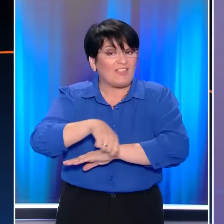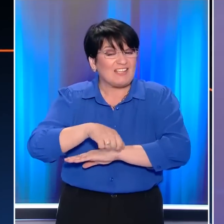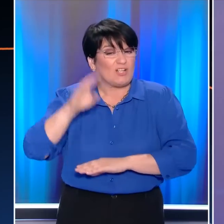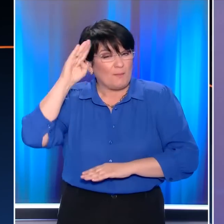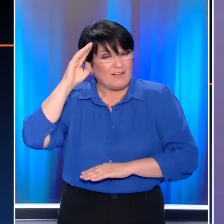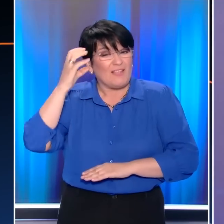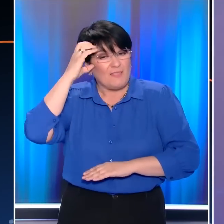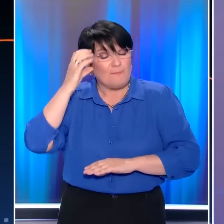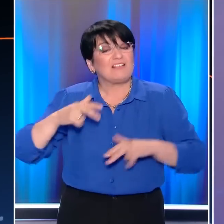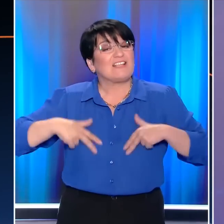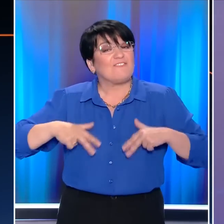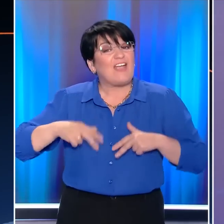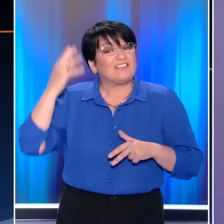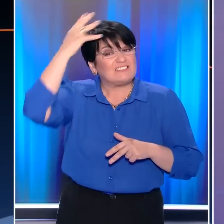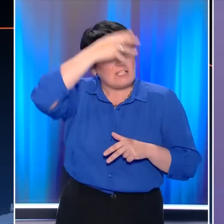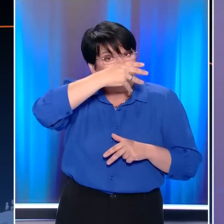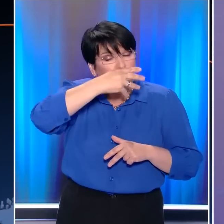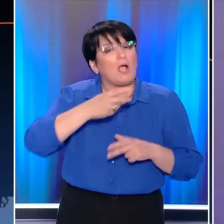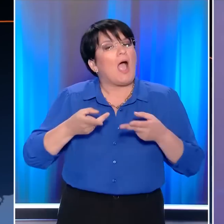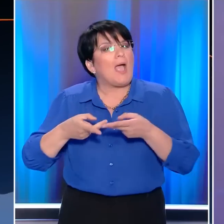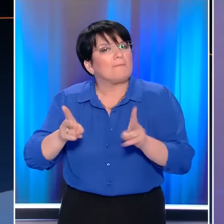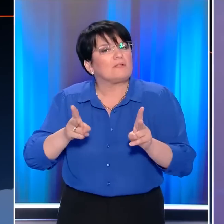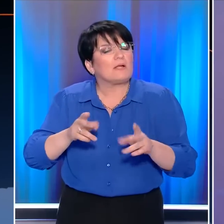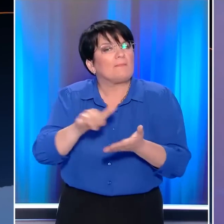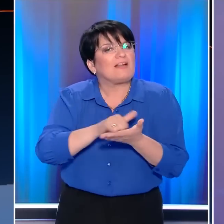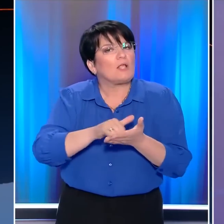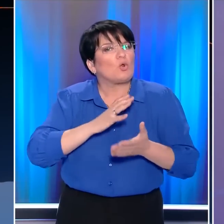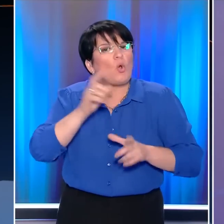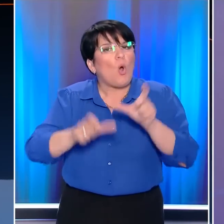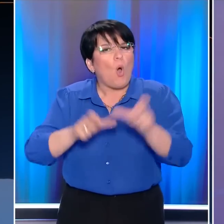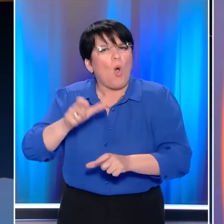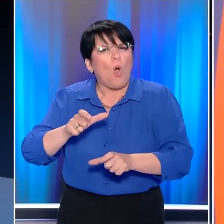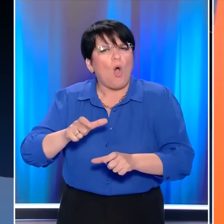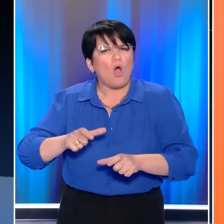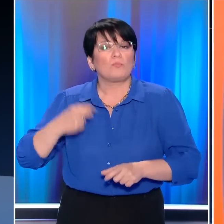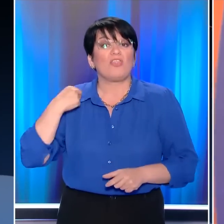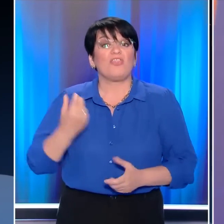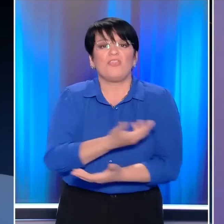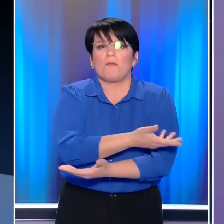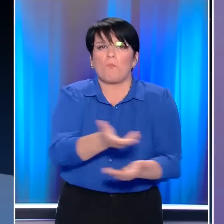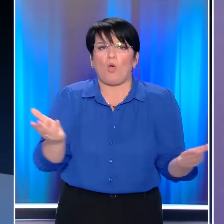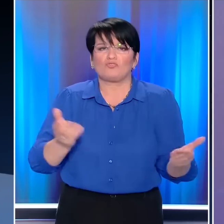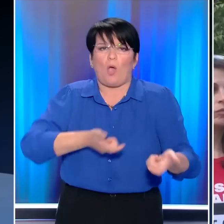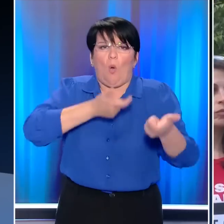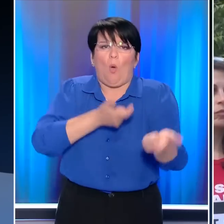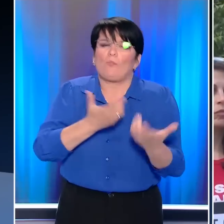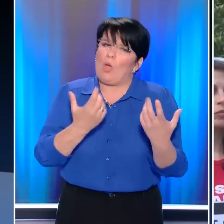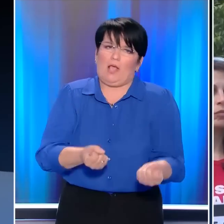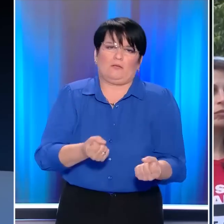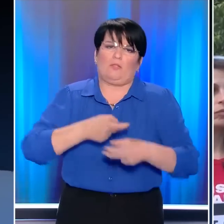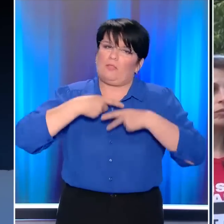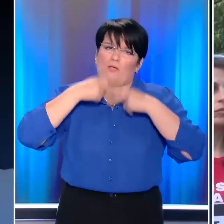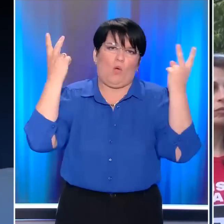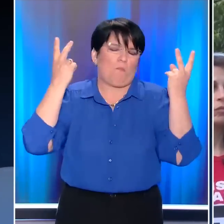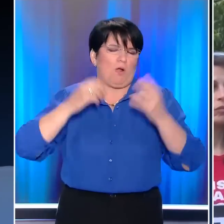Τραμπ, ανώτα του δικαστηρίου, το οποίο επιτρέπει στους πολίτες της Νέας Υόρκης να κυκλοφορούν δημοσίως με όπλο. Ο